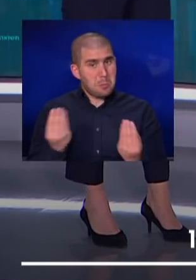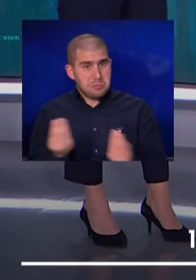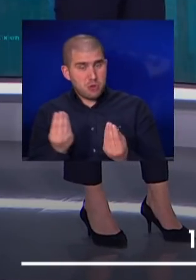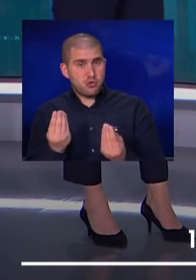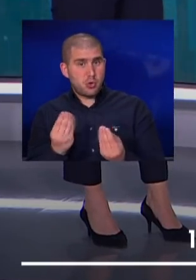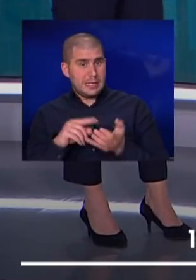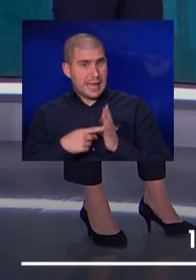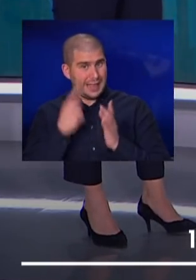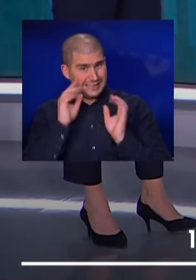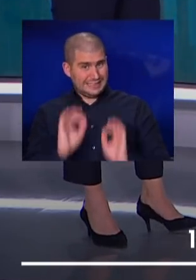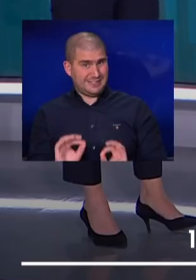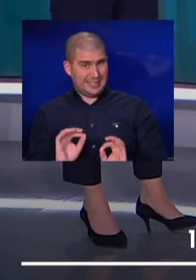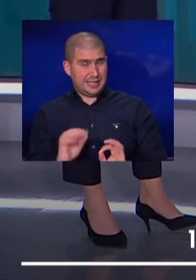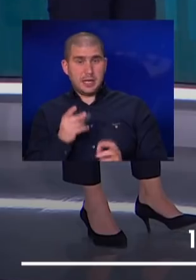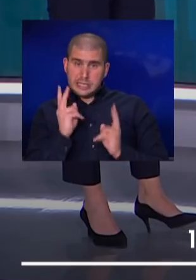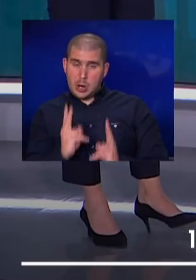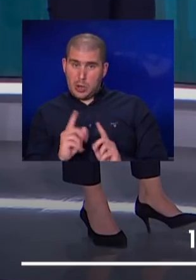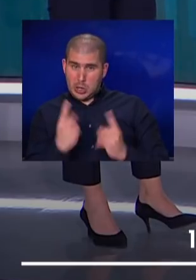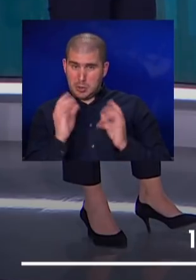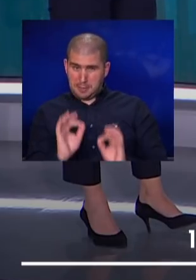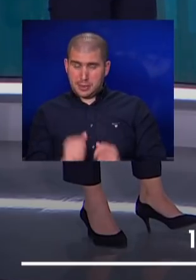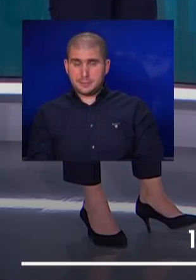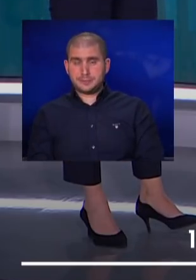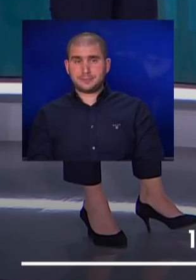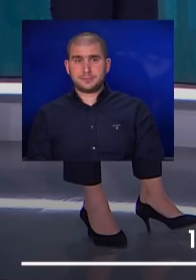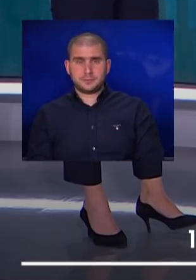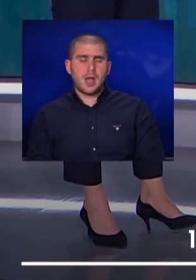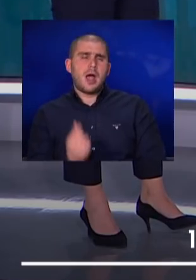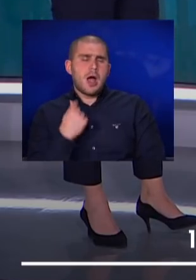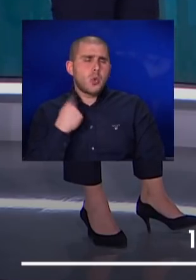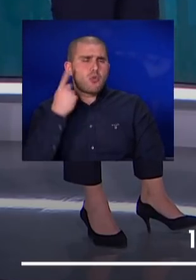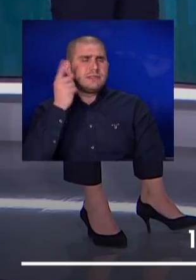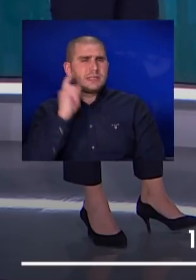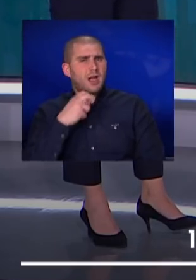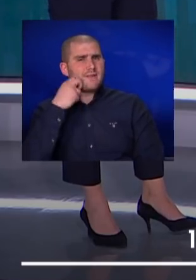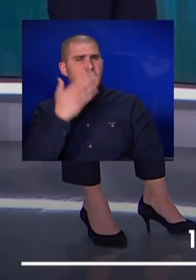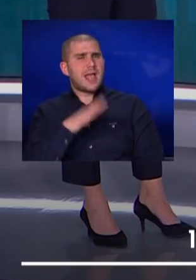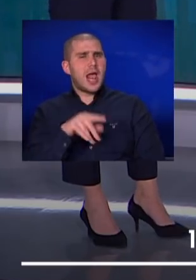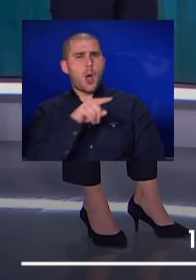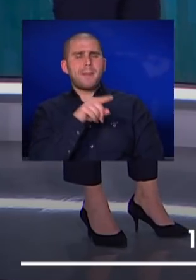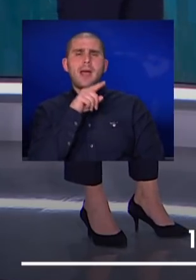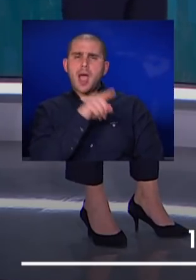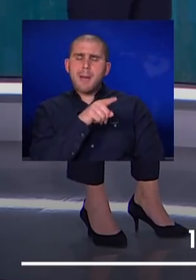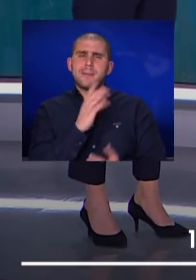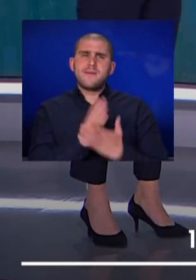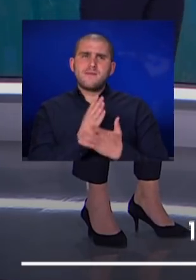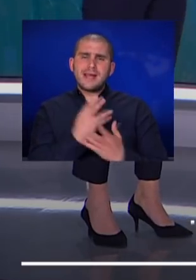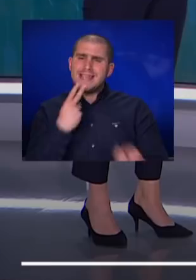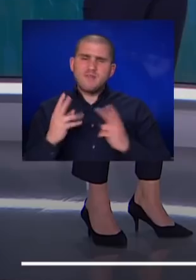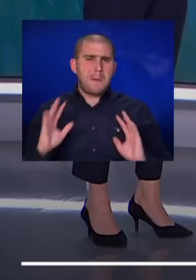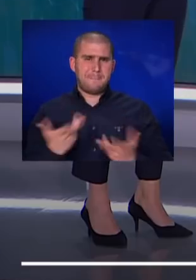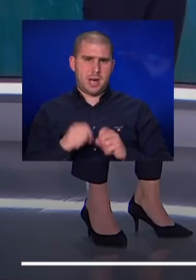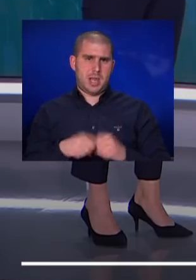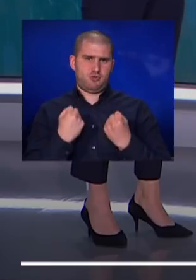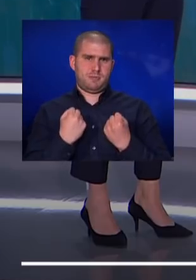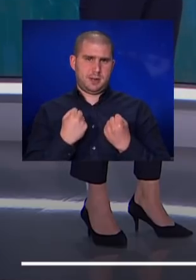יעד סביר? משהו שיכול באמת לצאת לפועל? אני חושב שאנחנו צריכים לפרגן לאירופאים שהם יצאו... הם הגיבו מהר מאוד למשבר